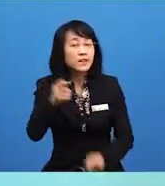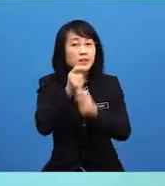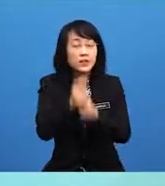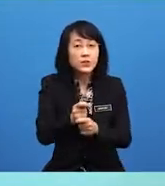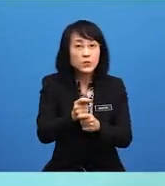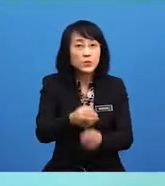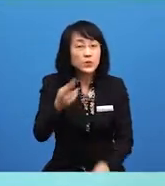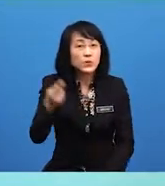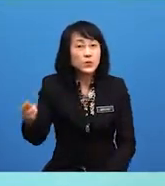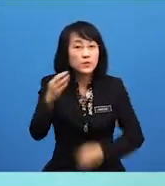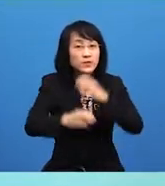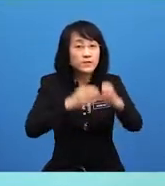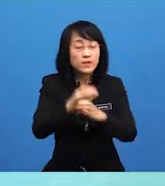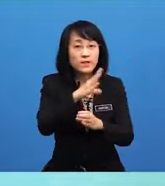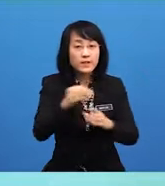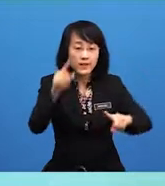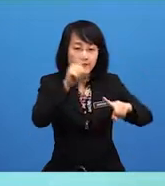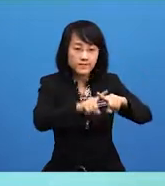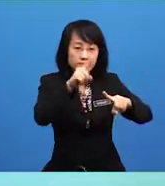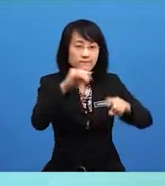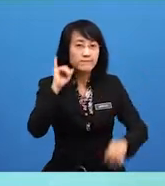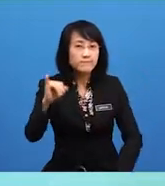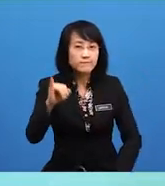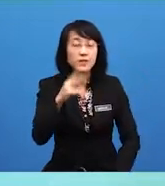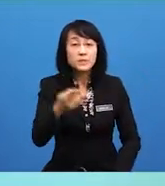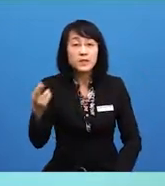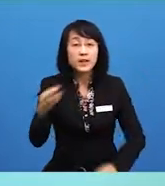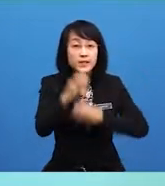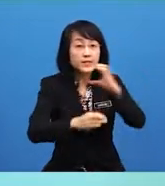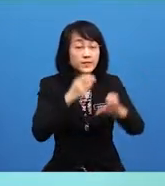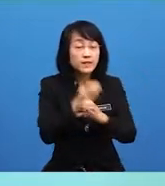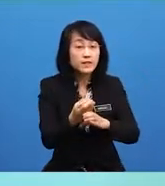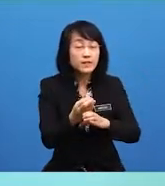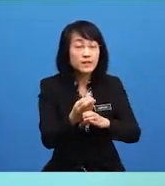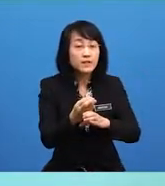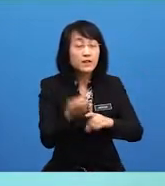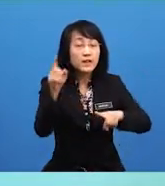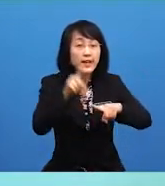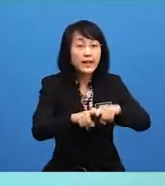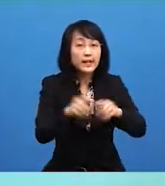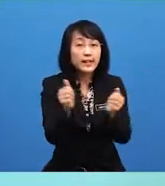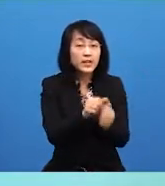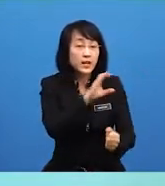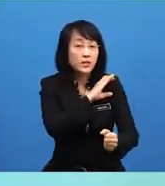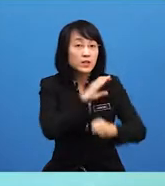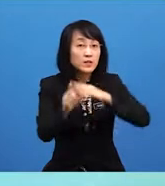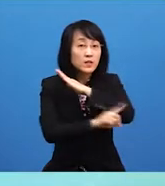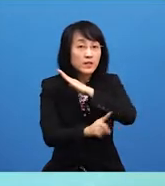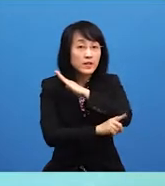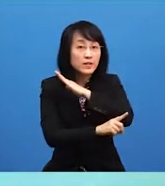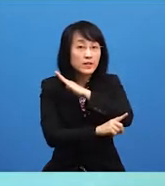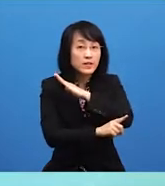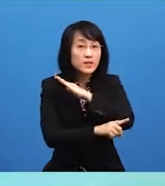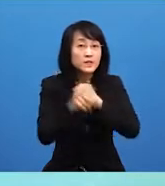perkara sivil dan jenayah. Perkara sivil berkaitan dengan saman biasanya memerlukan